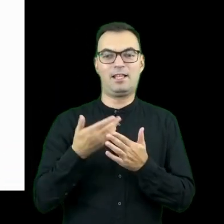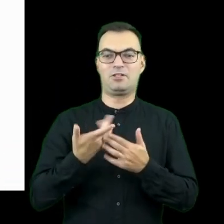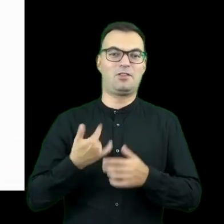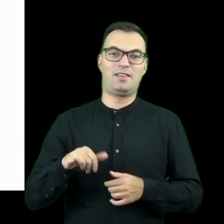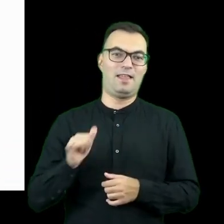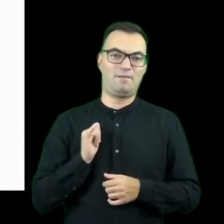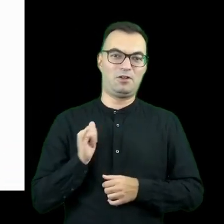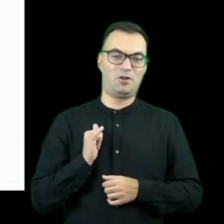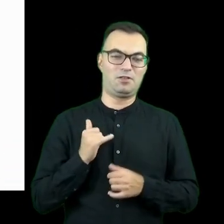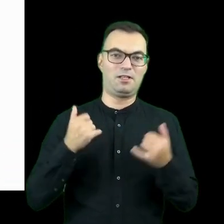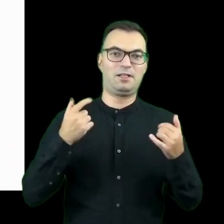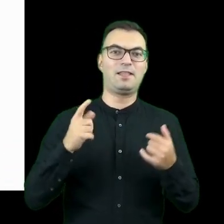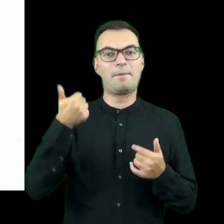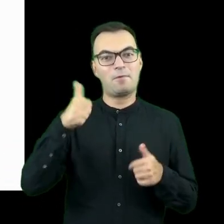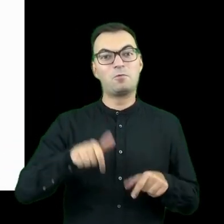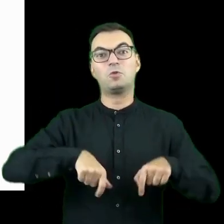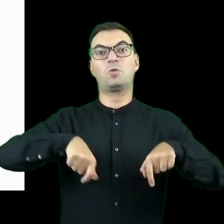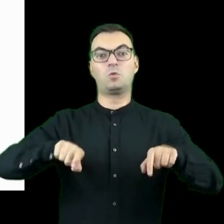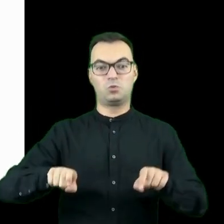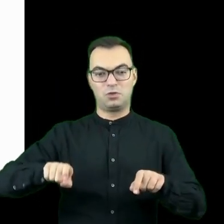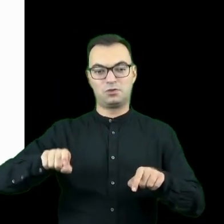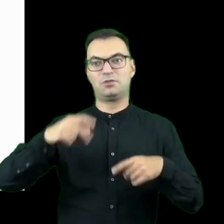ono jest niewygodne, dopóki na nim nie usiądziecie.